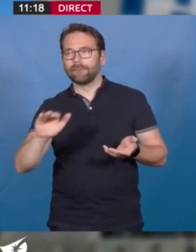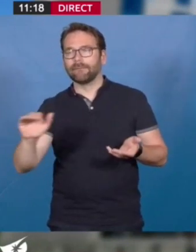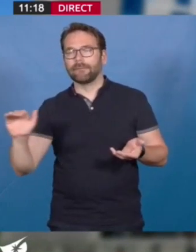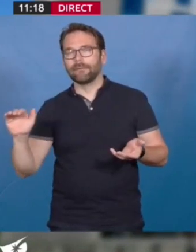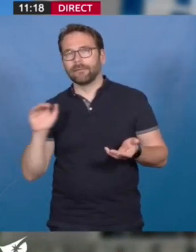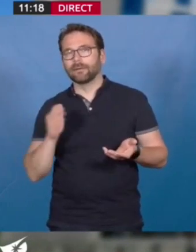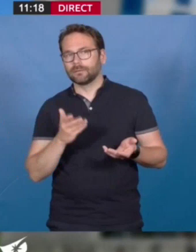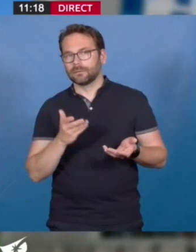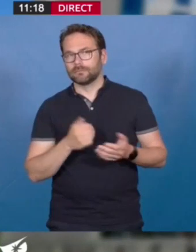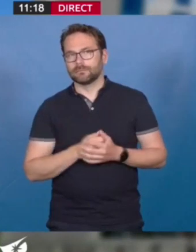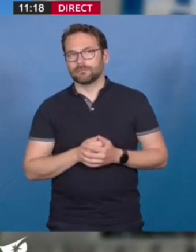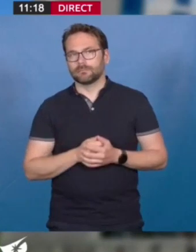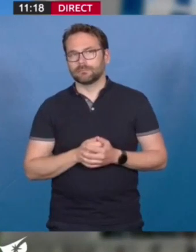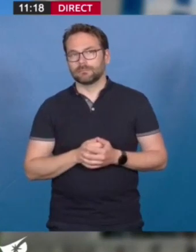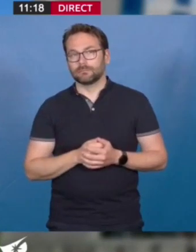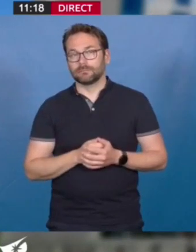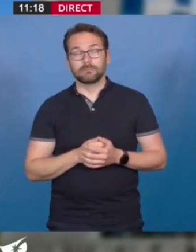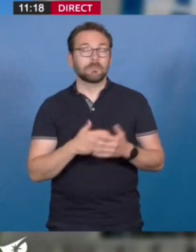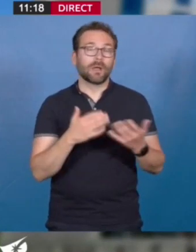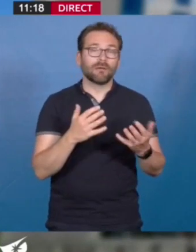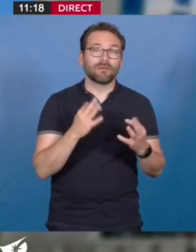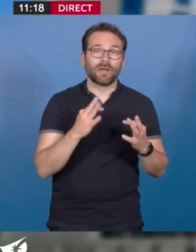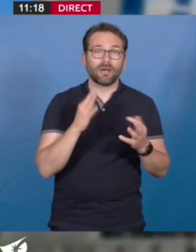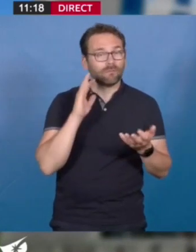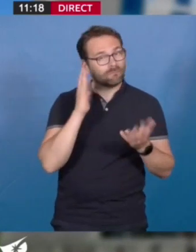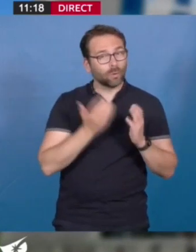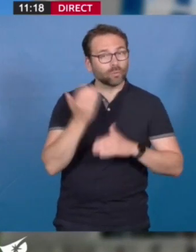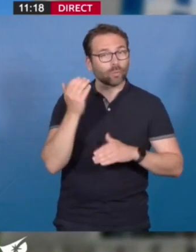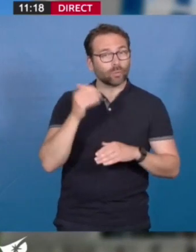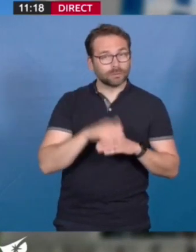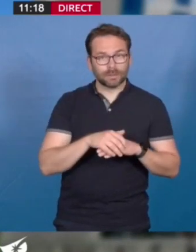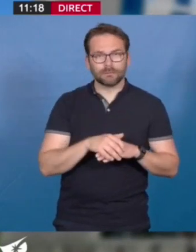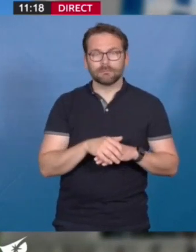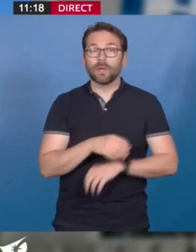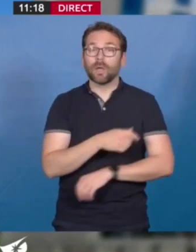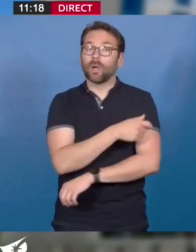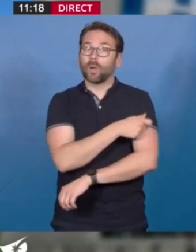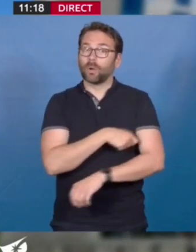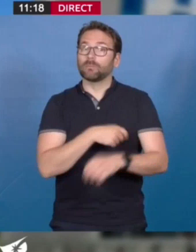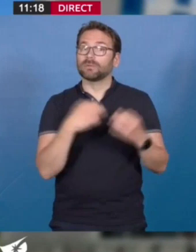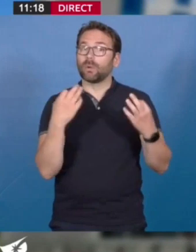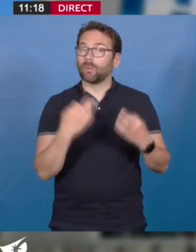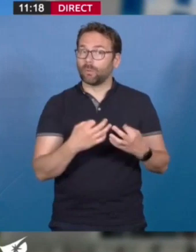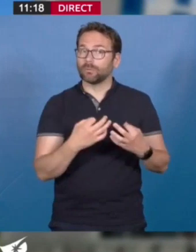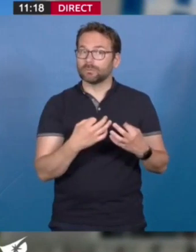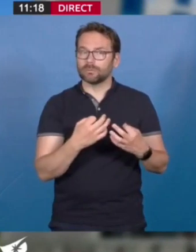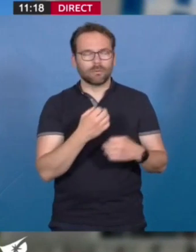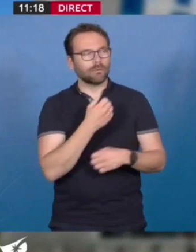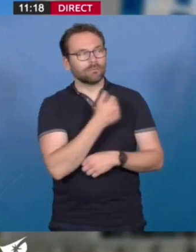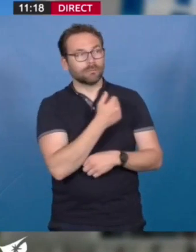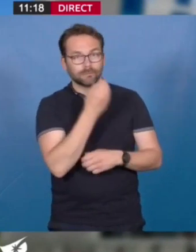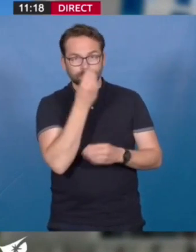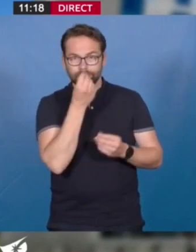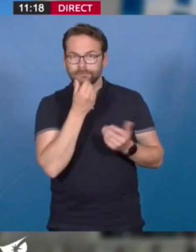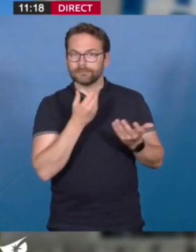Qu'il y a, pour ce qui concerne la folle journée, un commissaire aux comptes, qui lui-même n'a pas visiblement,